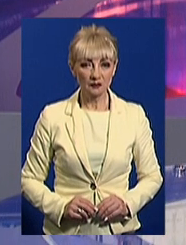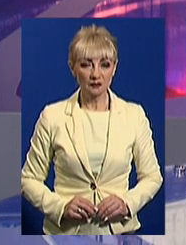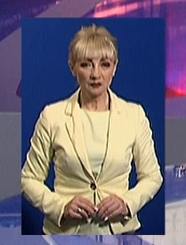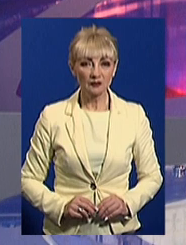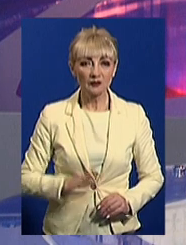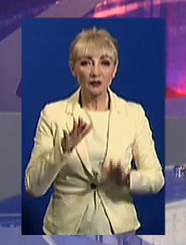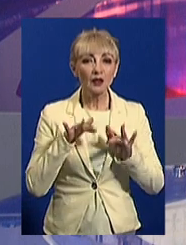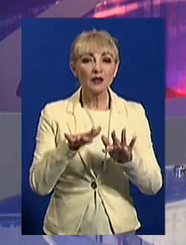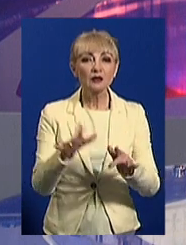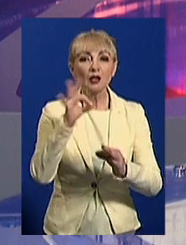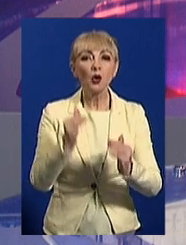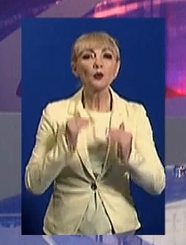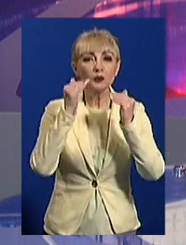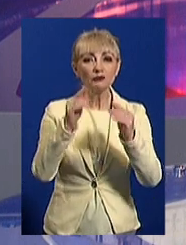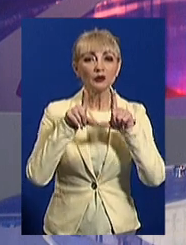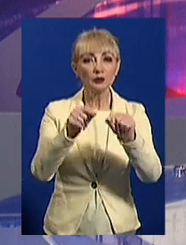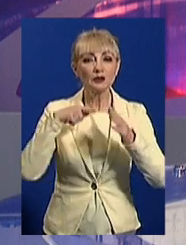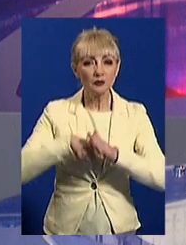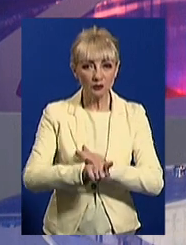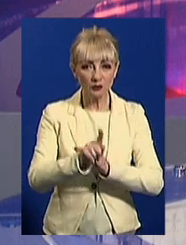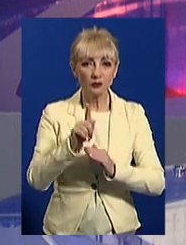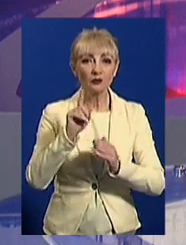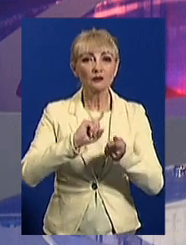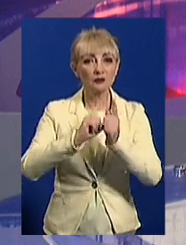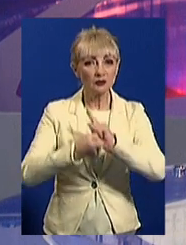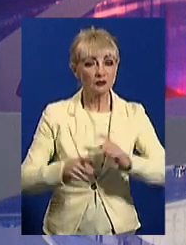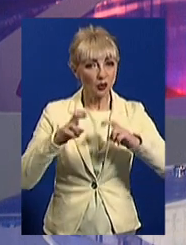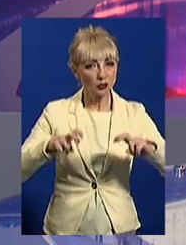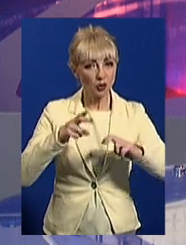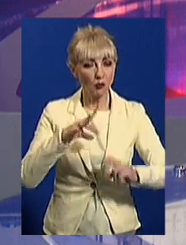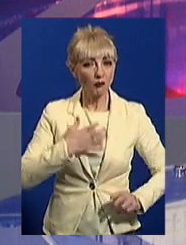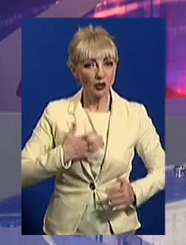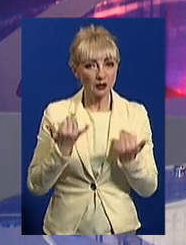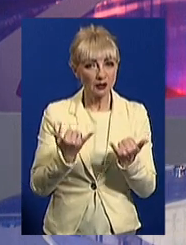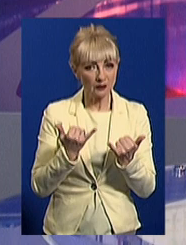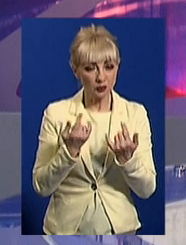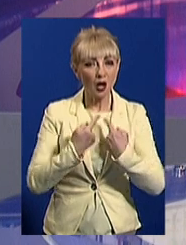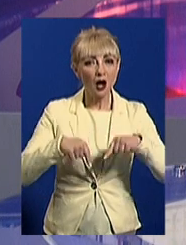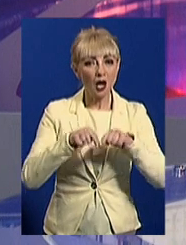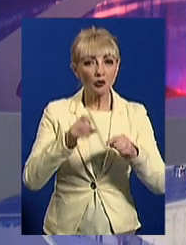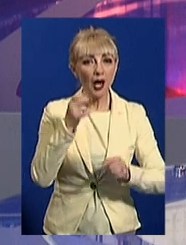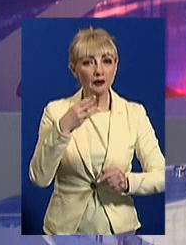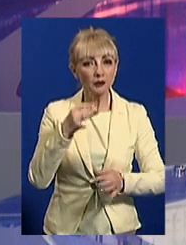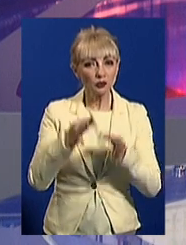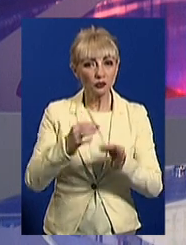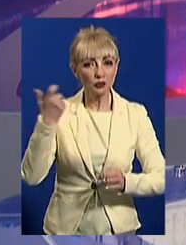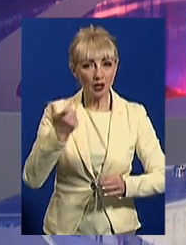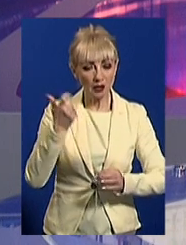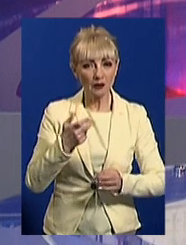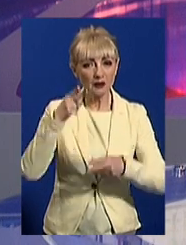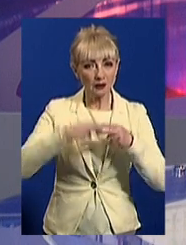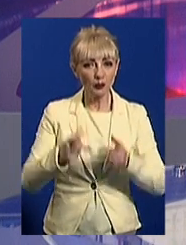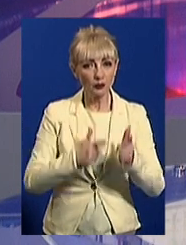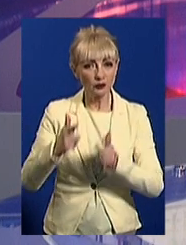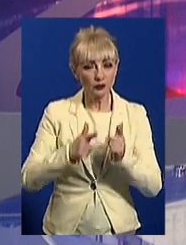У справі про підвищення проїзду у метро перейдуть до розгляду по суті. Сьогодні Окружний адміністративний суд Харкова завершить підготовче